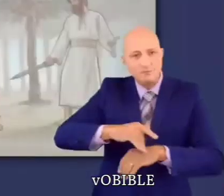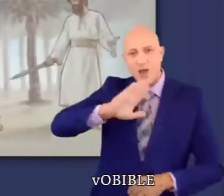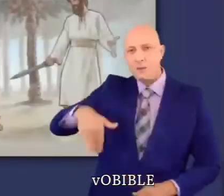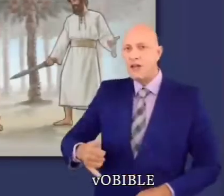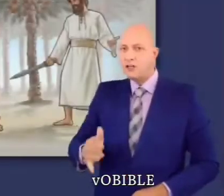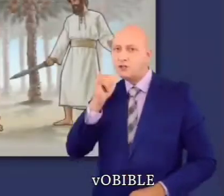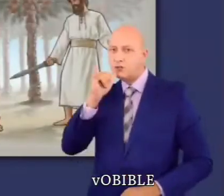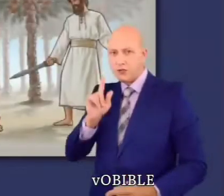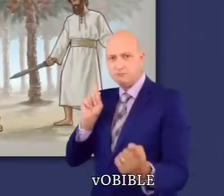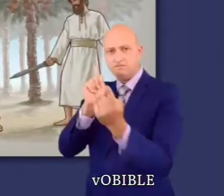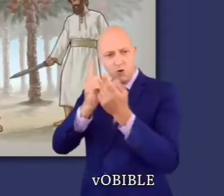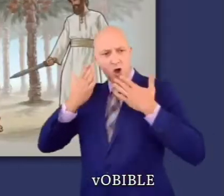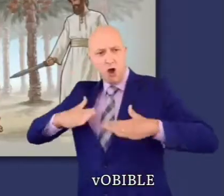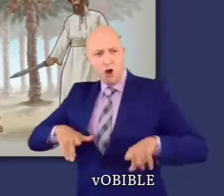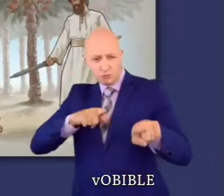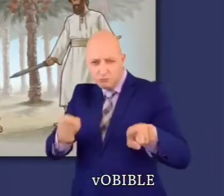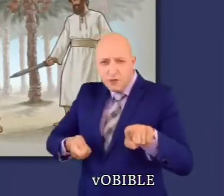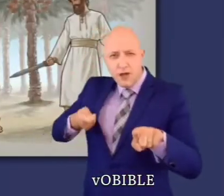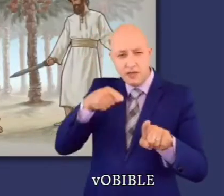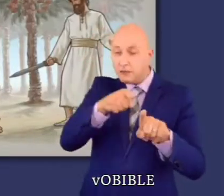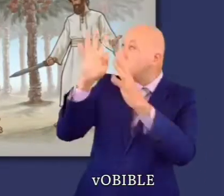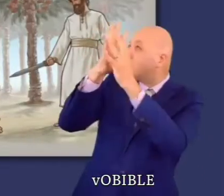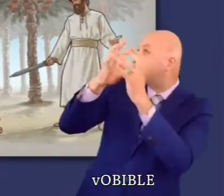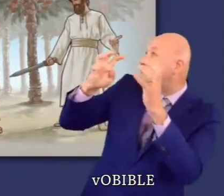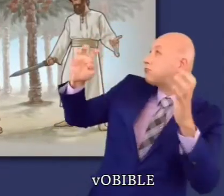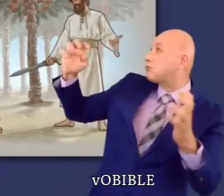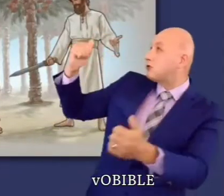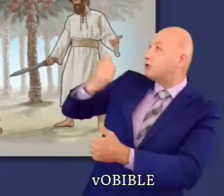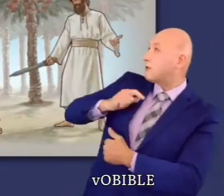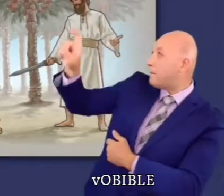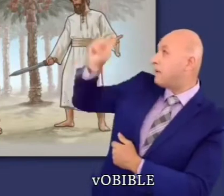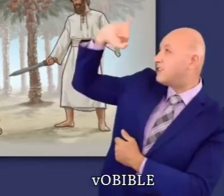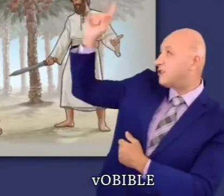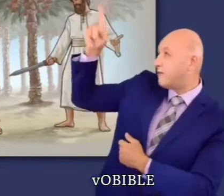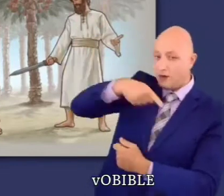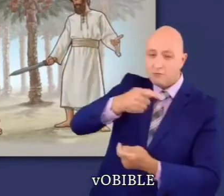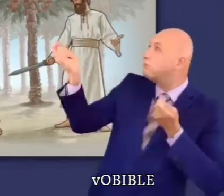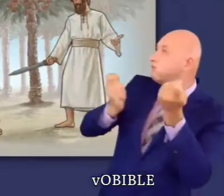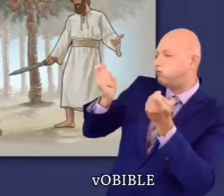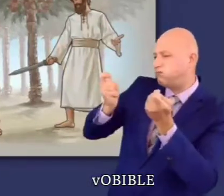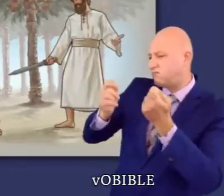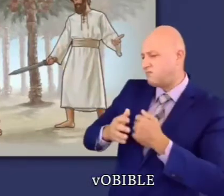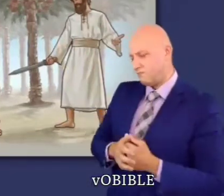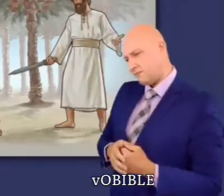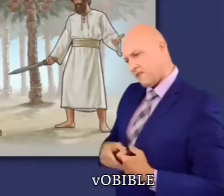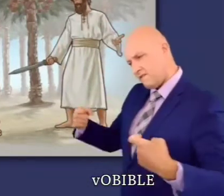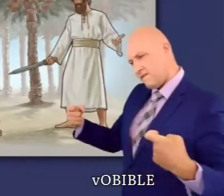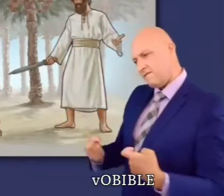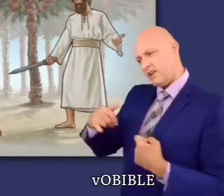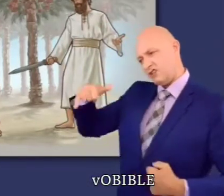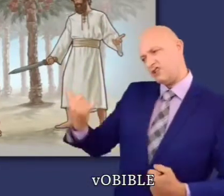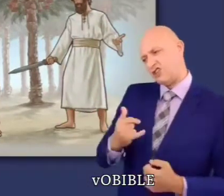Josué rencontre un homme qui a une épée à la main. Cet homme est le prince de l'armée de Jéhovah. Par son intermédiaire, Jéhovah